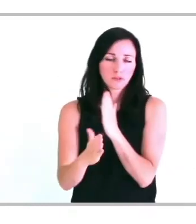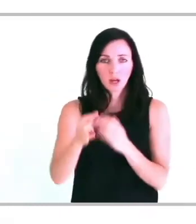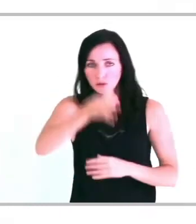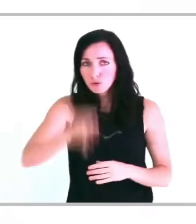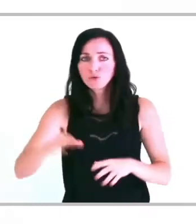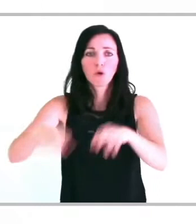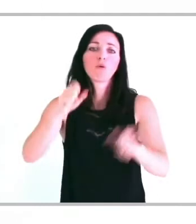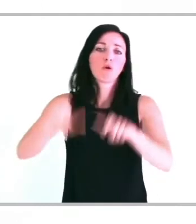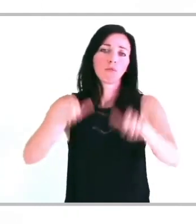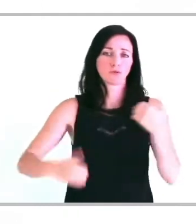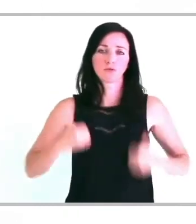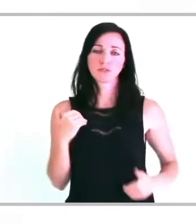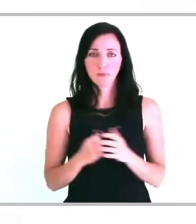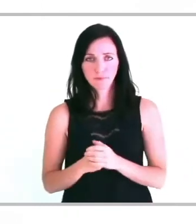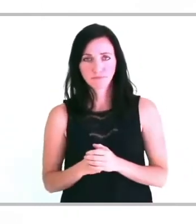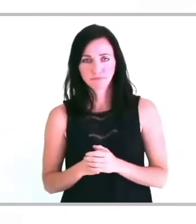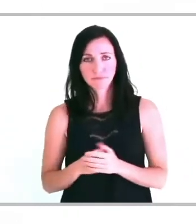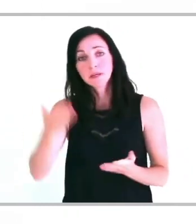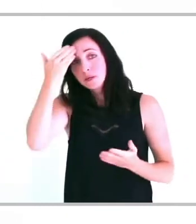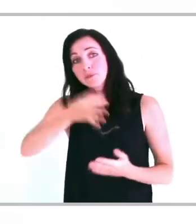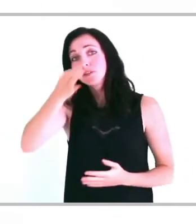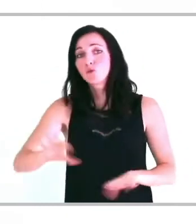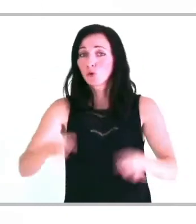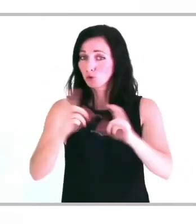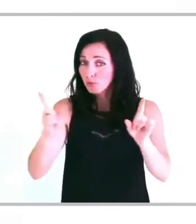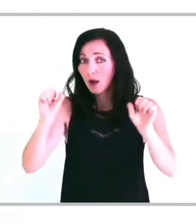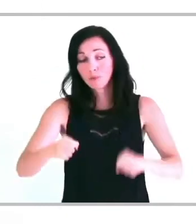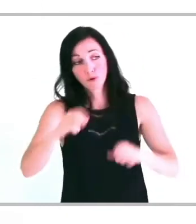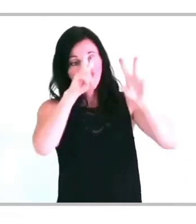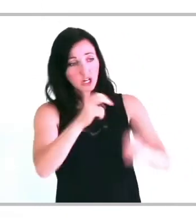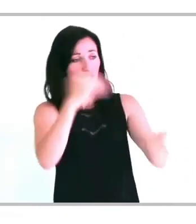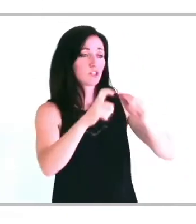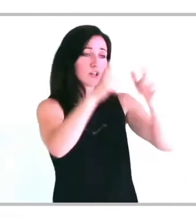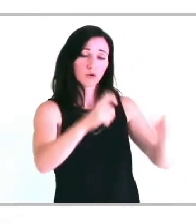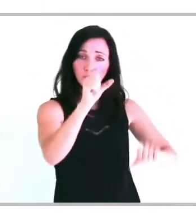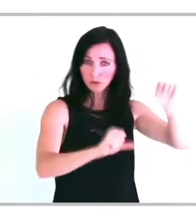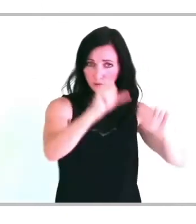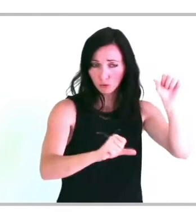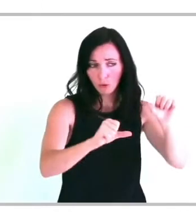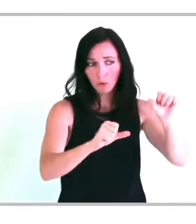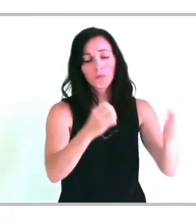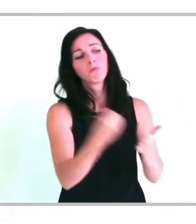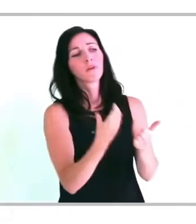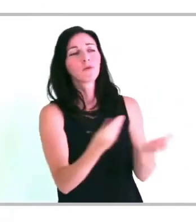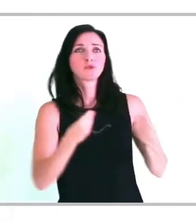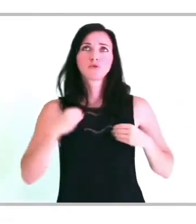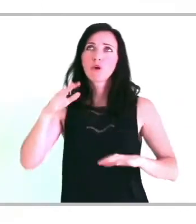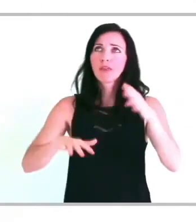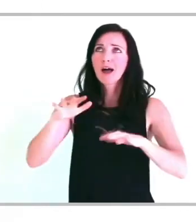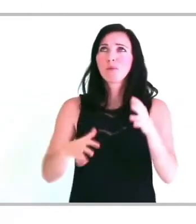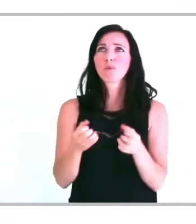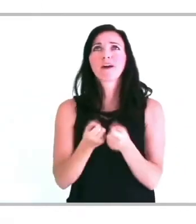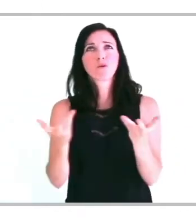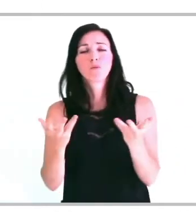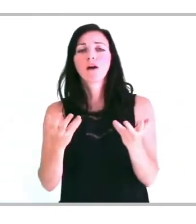son taux d'emploi de travailleurs handicapés. Si vous ne trouvez pas ce taux d'emploi, vous pouvez chercher celui de ses concurrents, qui vous donnera une indication